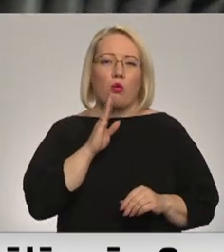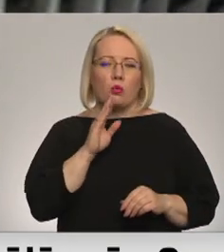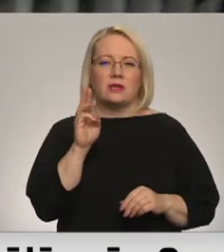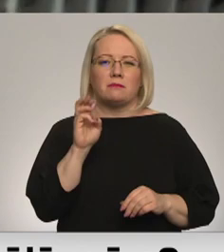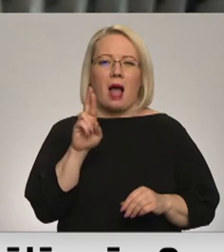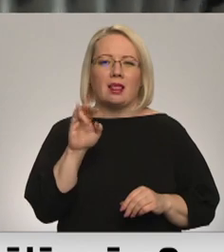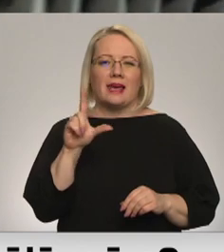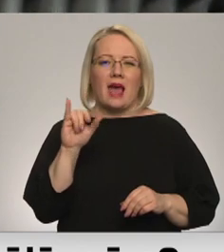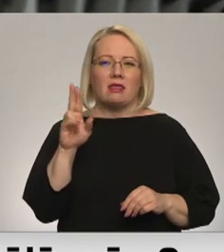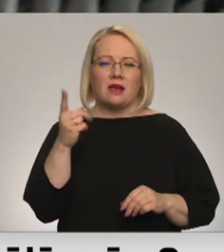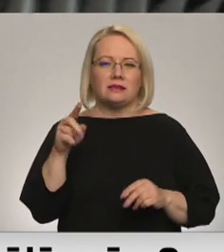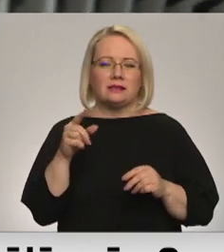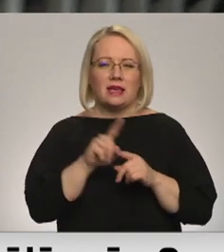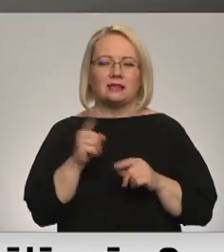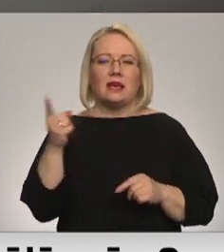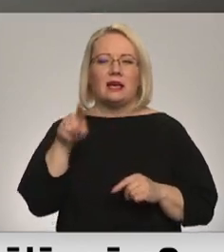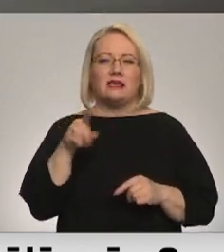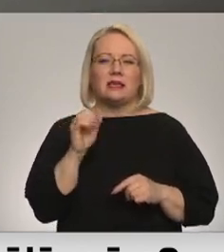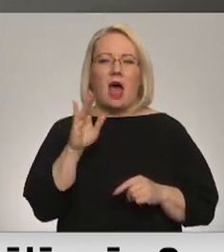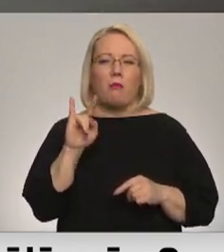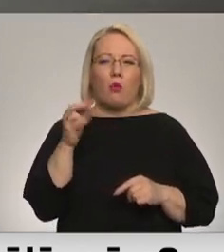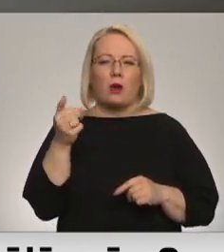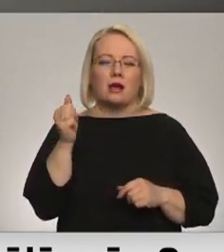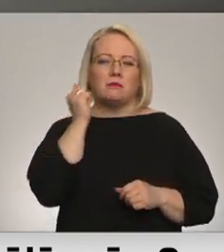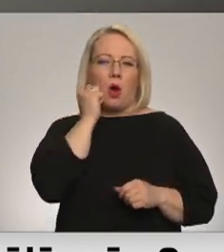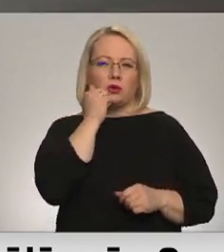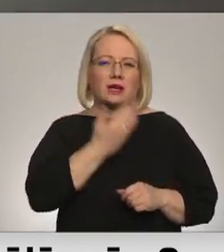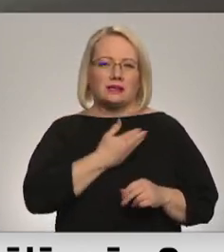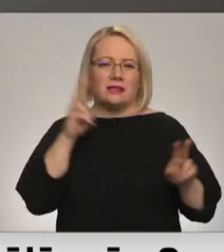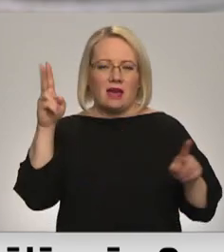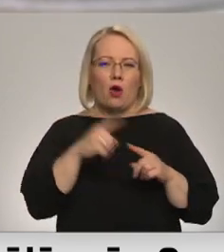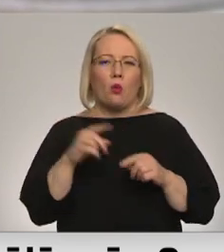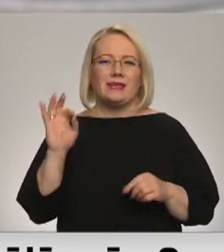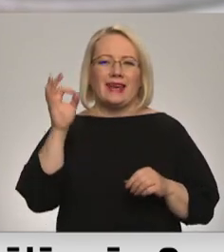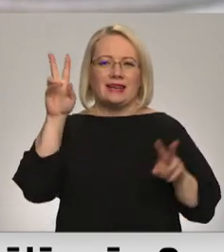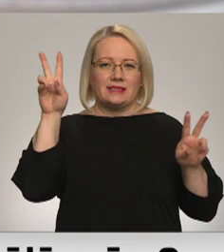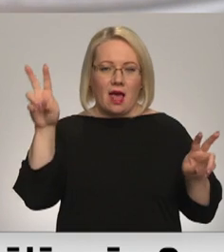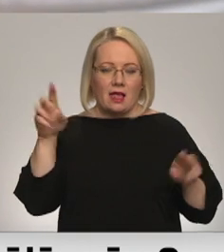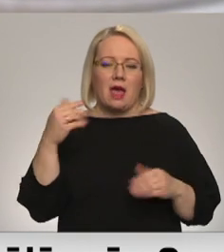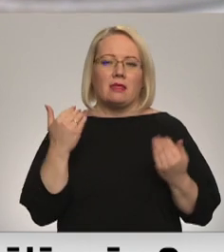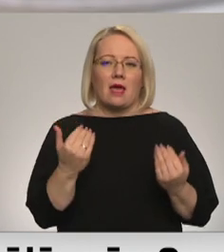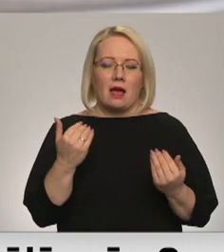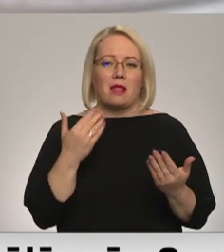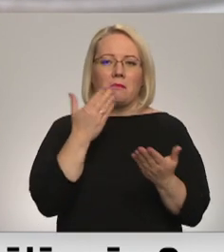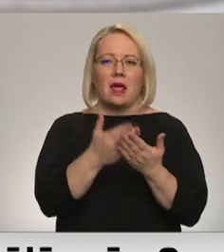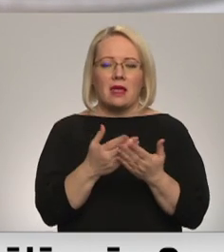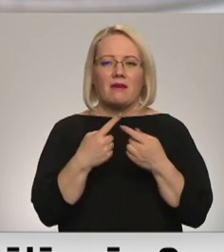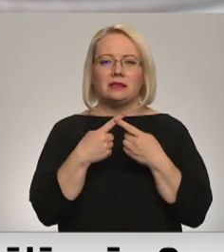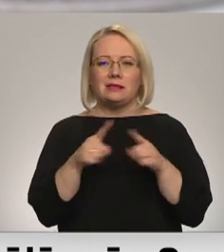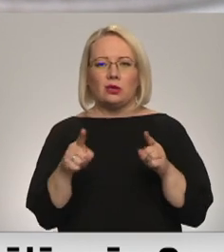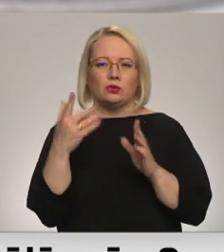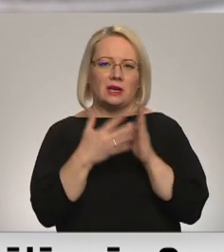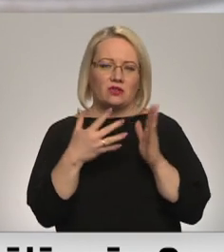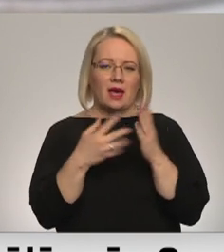Laikreksts ceturtdiena, Staburaks, Bauskas dzīve un dzirgstava. Pašlaik šie laikreksti saviem abonentiem piedāvā citus arī sinājums